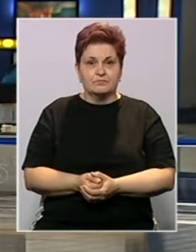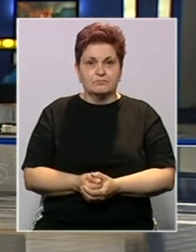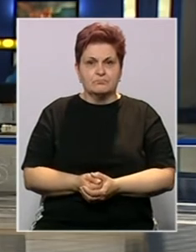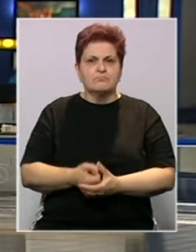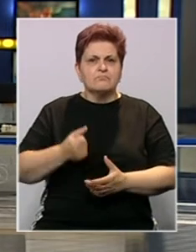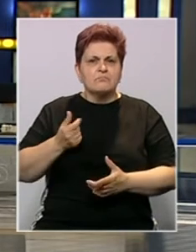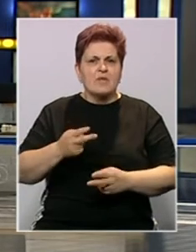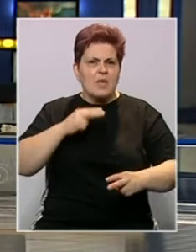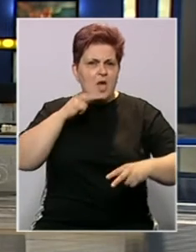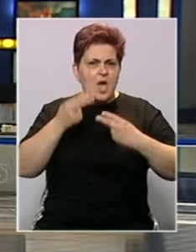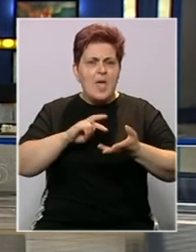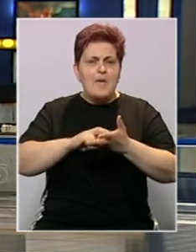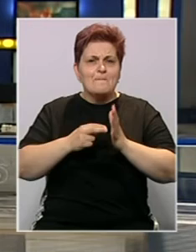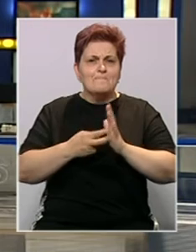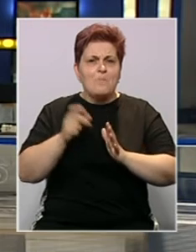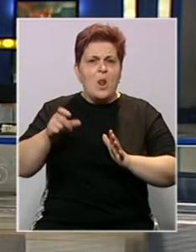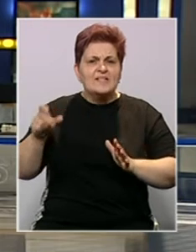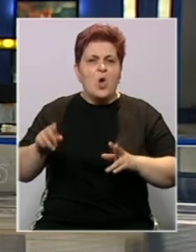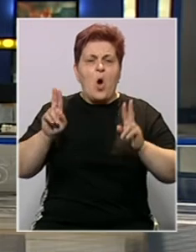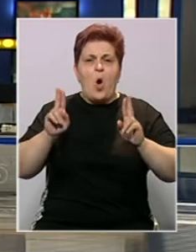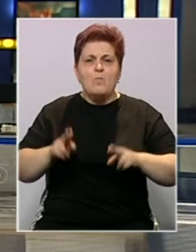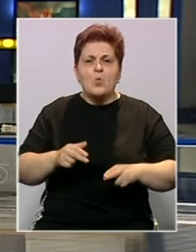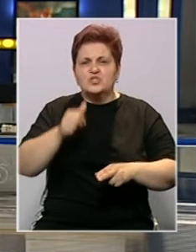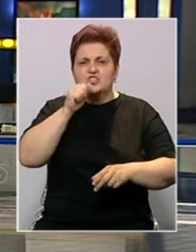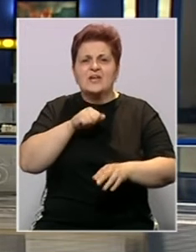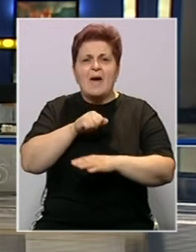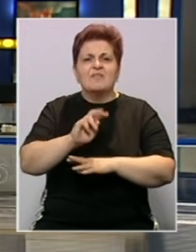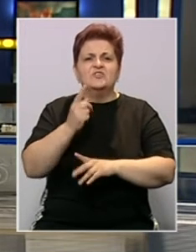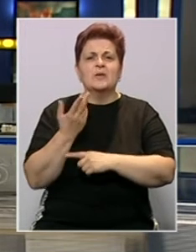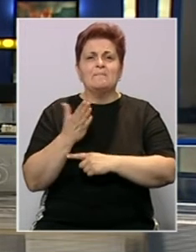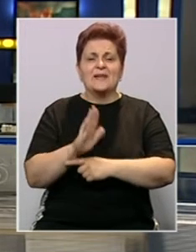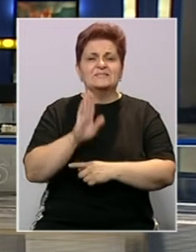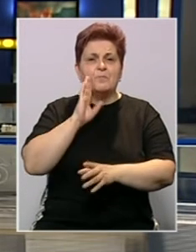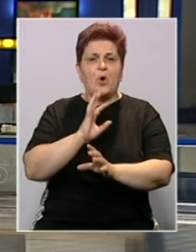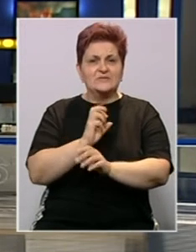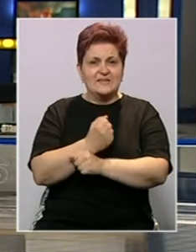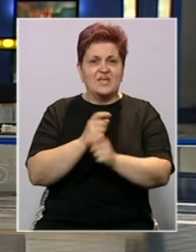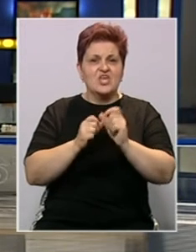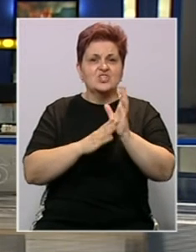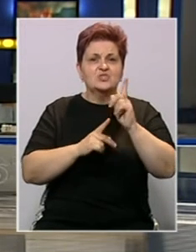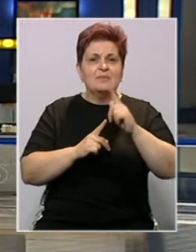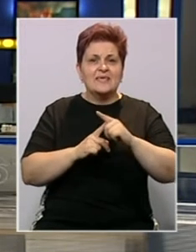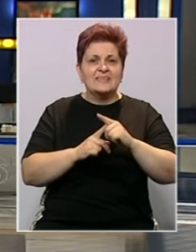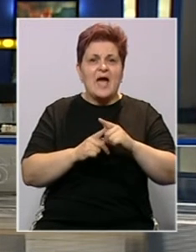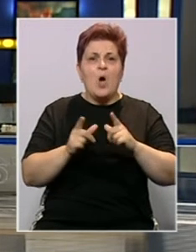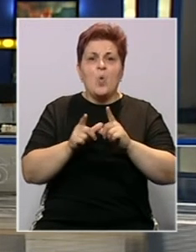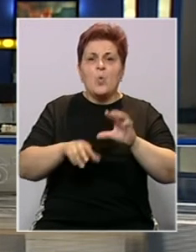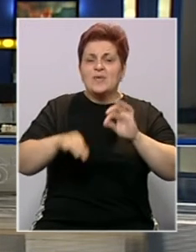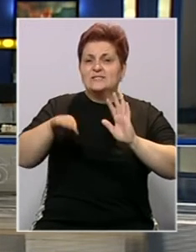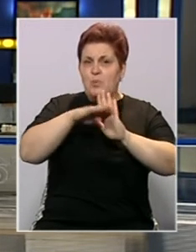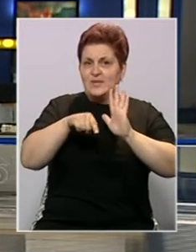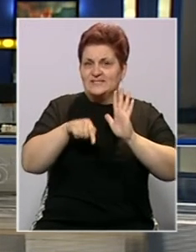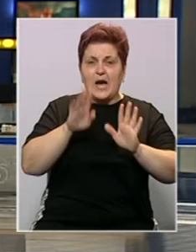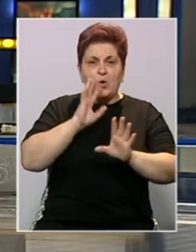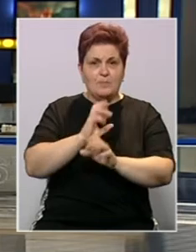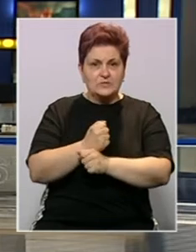Nižu se reakcije političkih aktera o moguću intervenciji visokog predstavnika u BiH, Kristijana Šmita u izborni